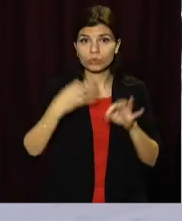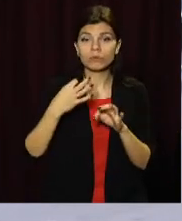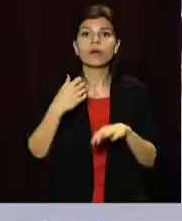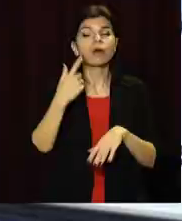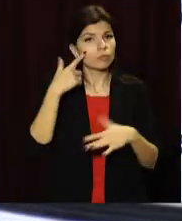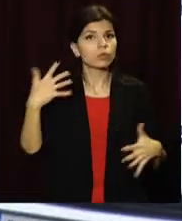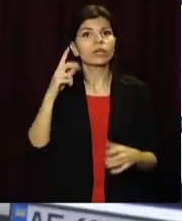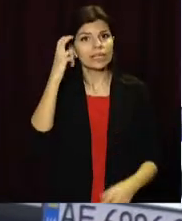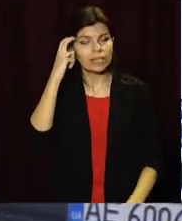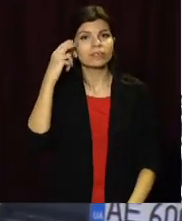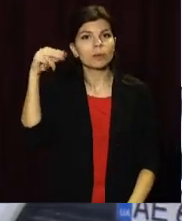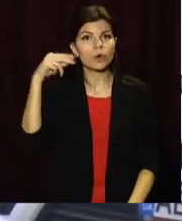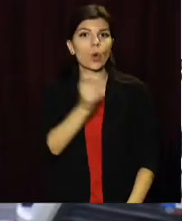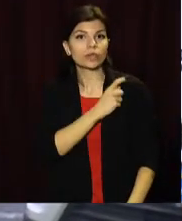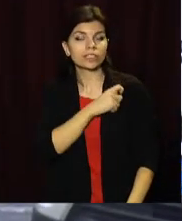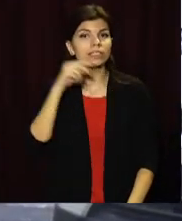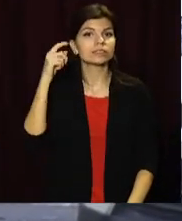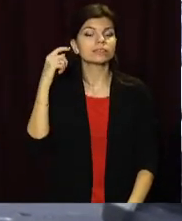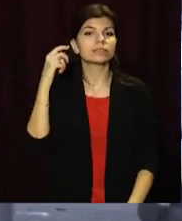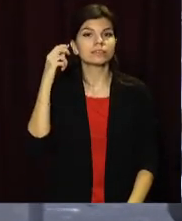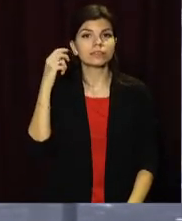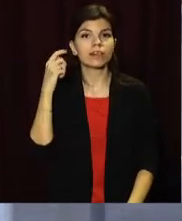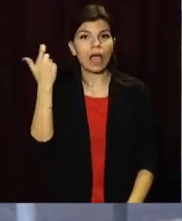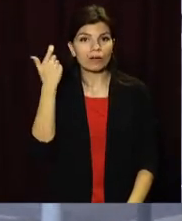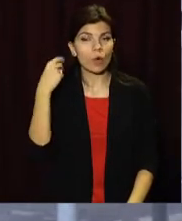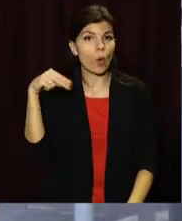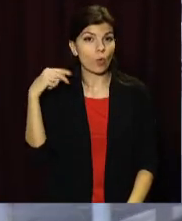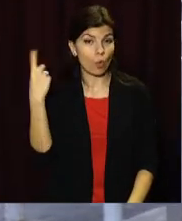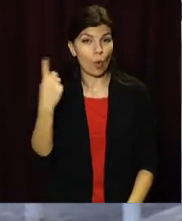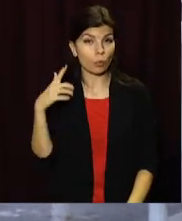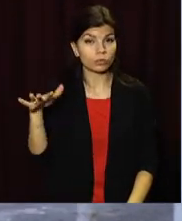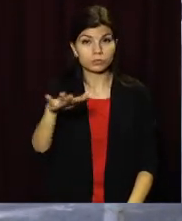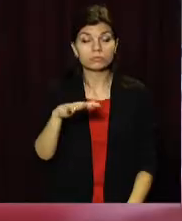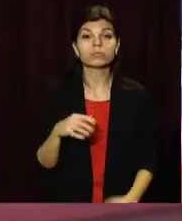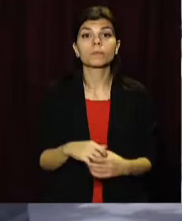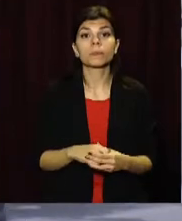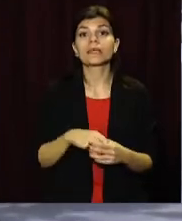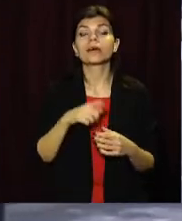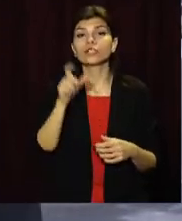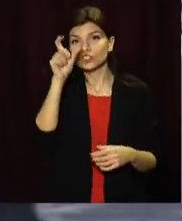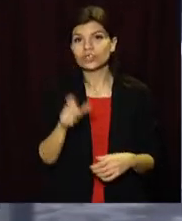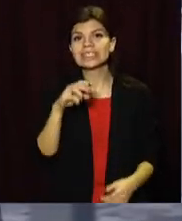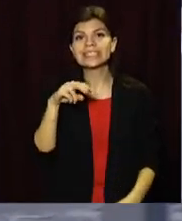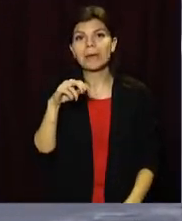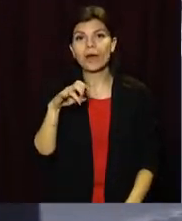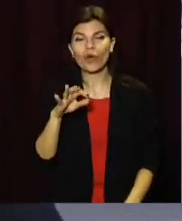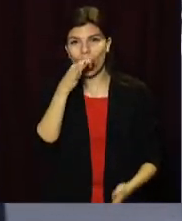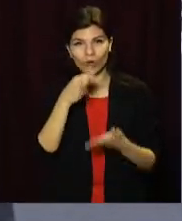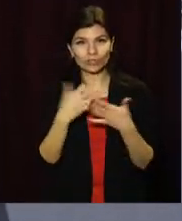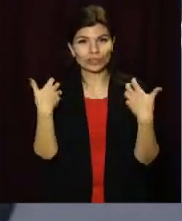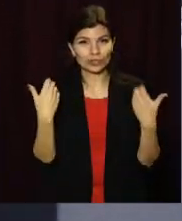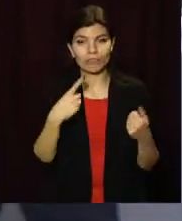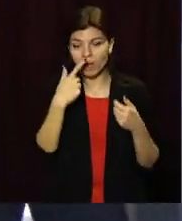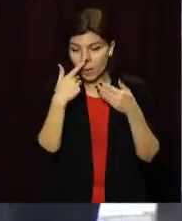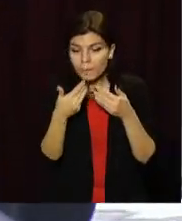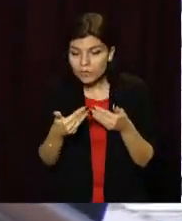лідирують столиця Запорізька, Одеська, Київська та Харківська області. Міністр охорони здоров'я Максим Степанов також зазначив, що найближчими